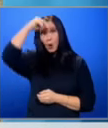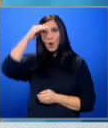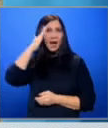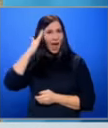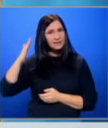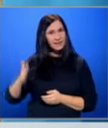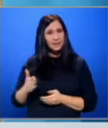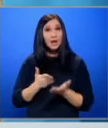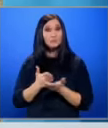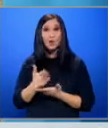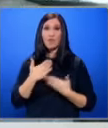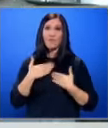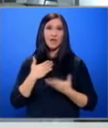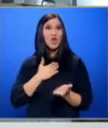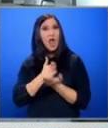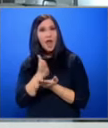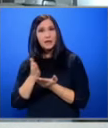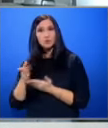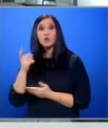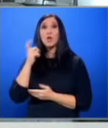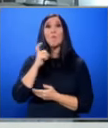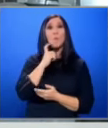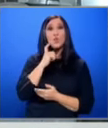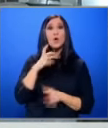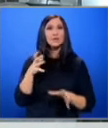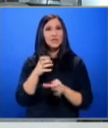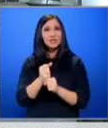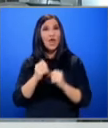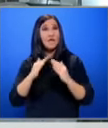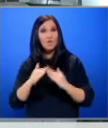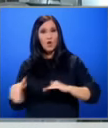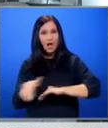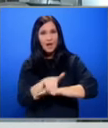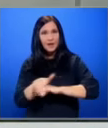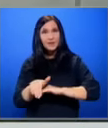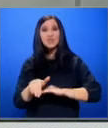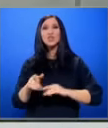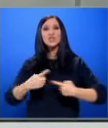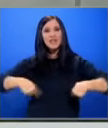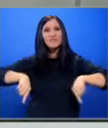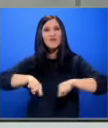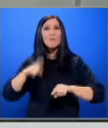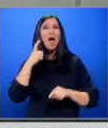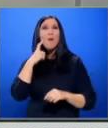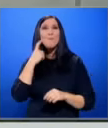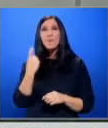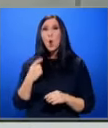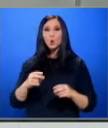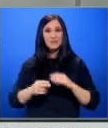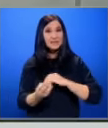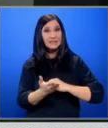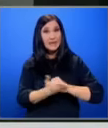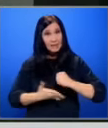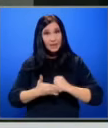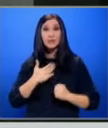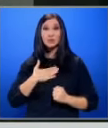страна Според наши източници Бодил бил задържан в имот Граничест с ферма за биоземеделие, съобственост на депутатката Аубена